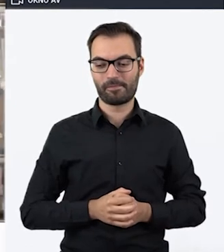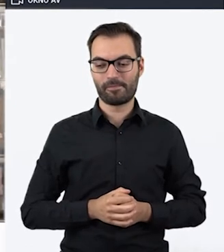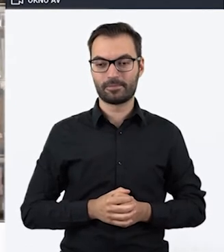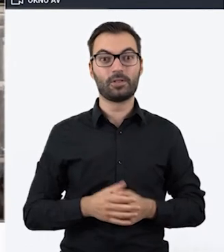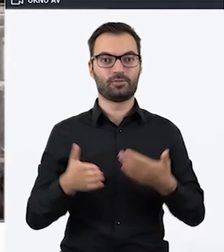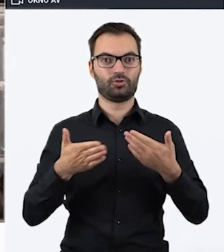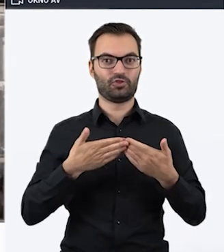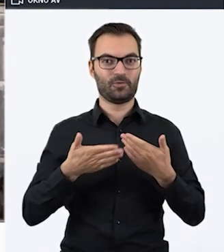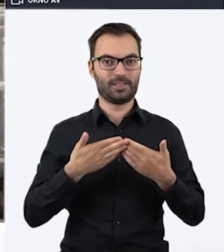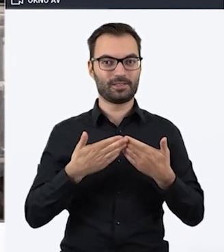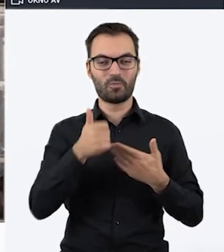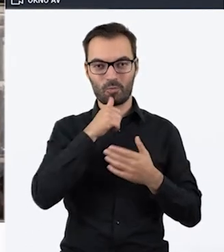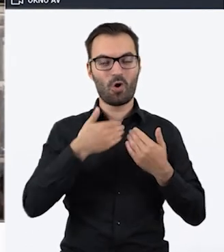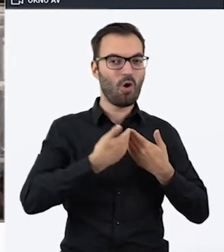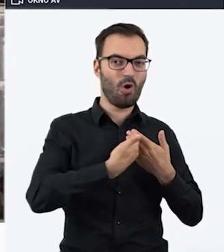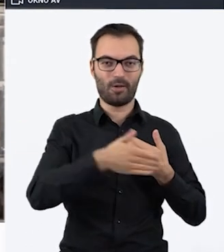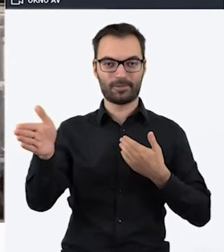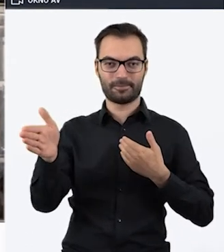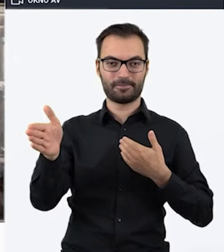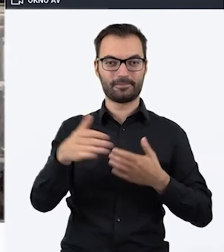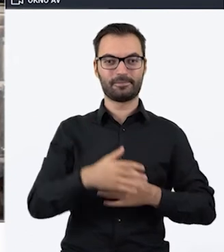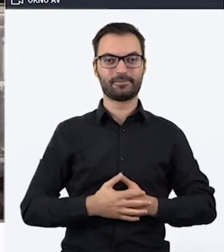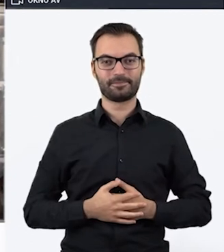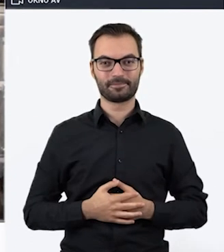Przed nami drzwi. Spróbujmy je otworzyć.